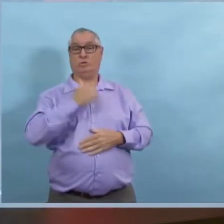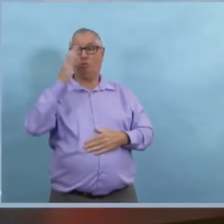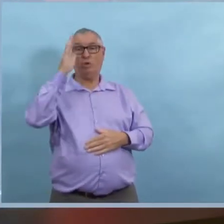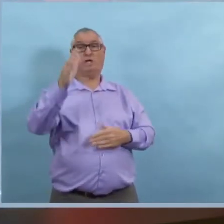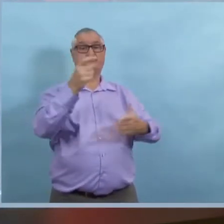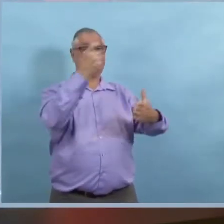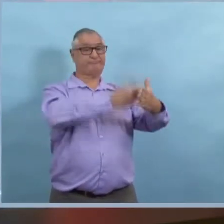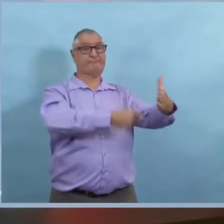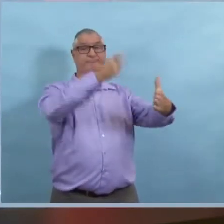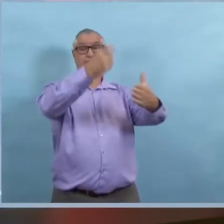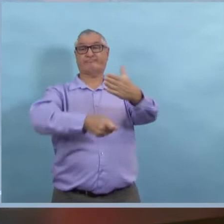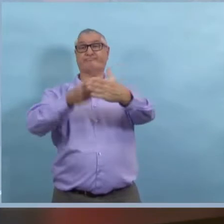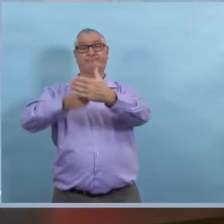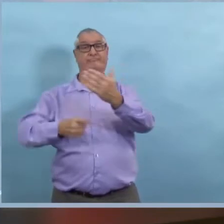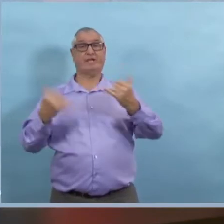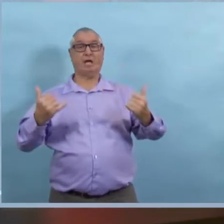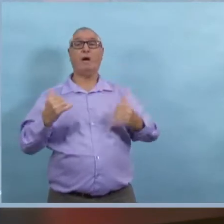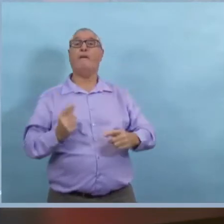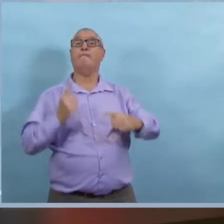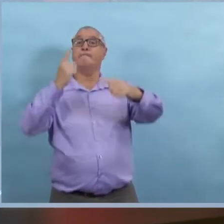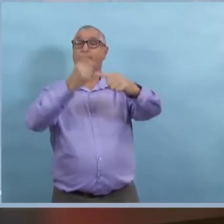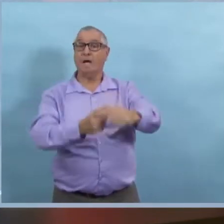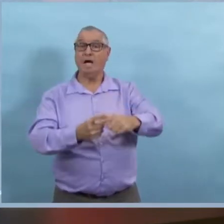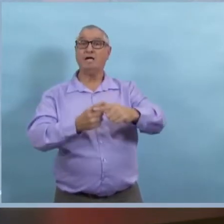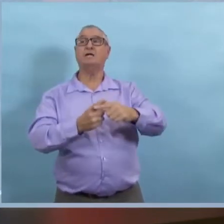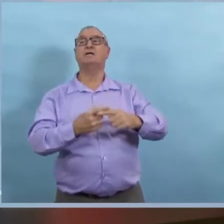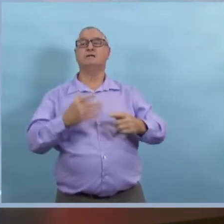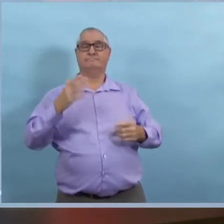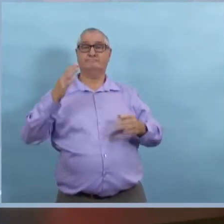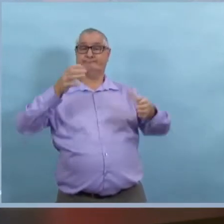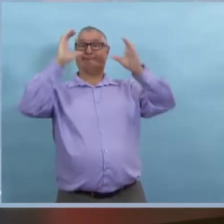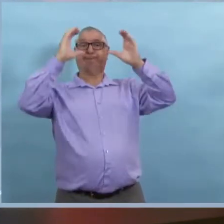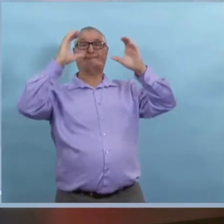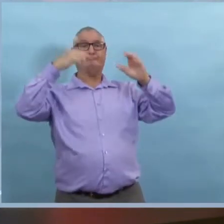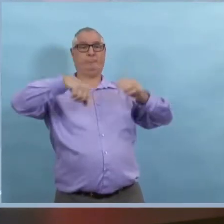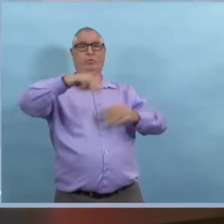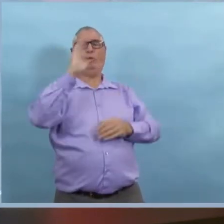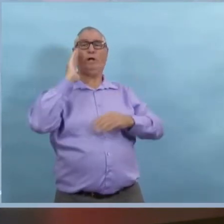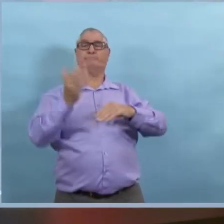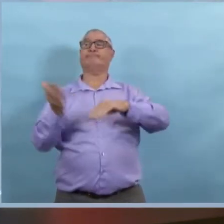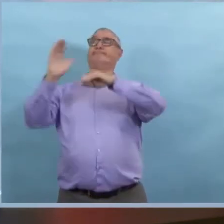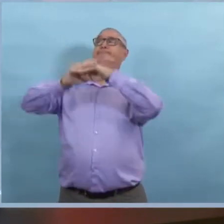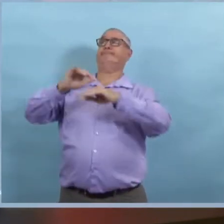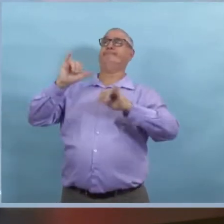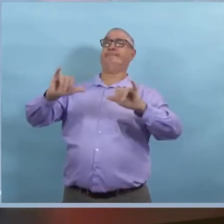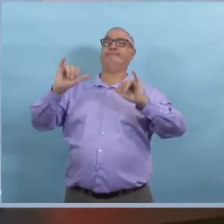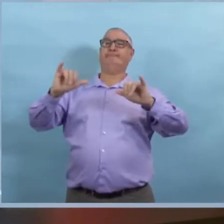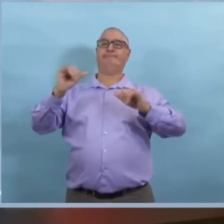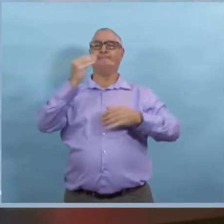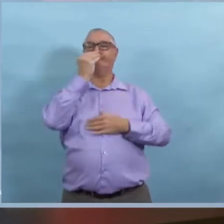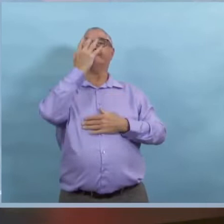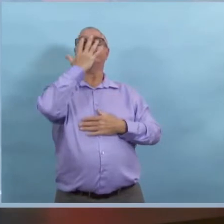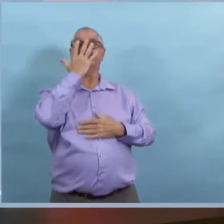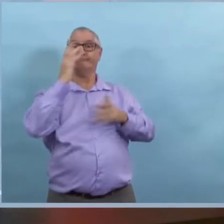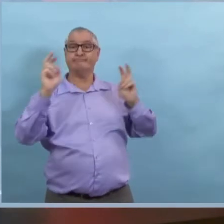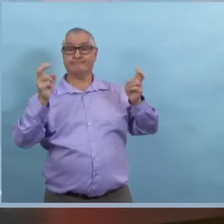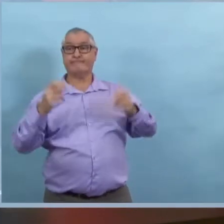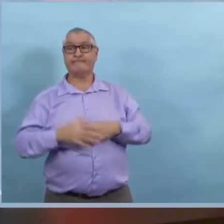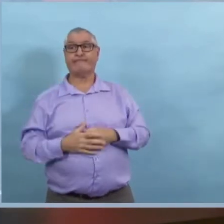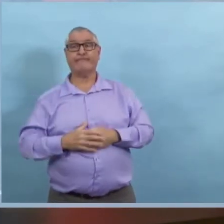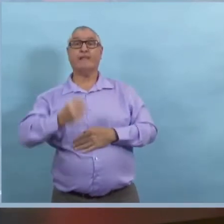'application et du respect de l'ordre de santé publique. on va commencer à donner des amendes, le montant des amendes pourrait augmenter.